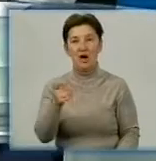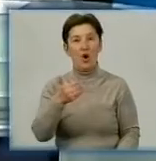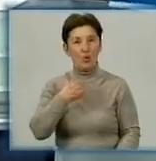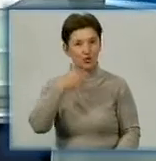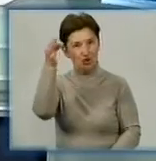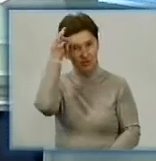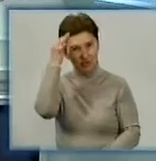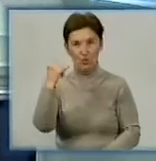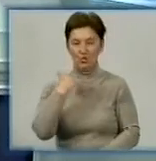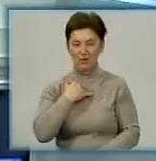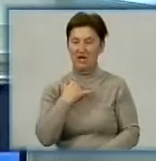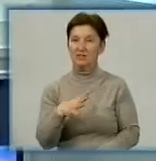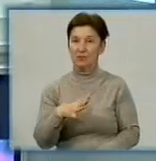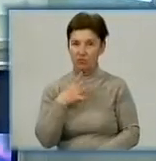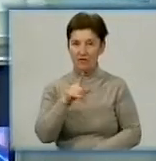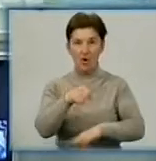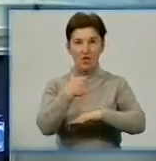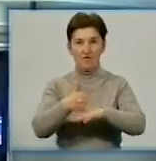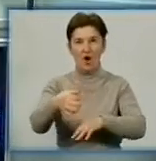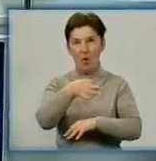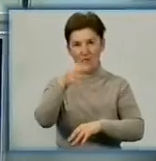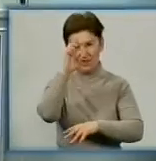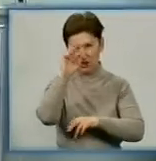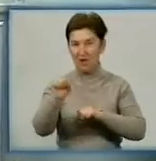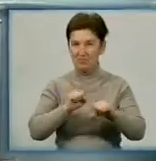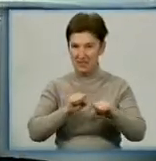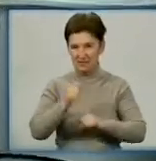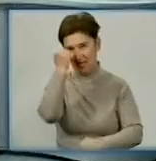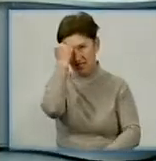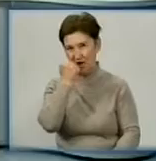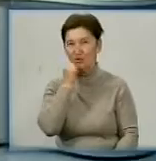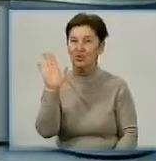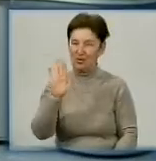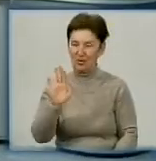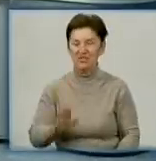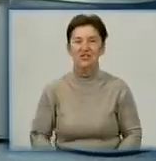у студії був Андрій Ніколаєнко, голова облдержадміністрації. Дякую, що були з нами. Спасибі. Дякую.